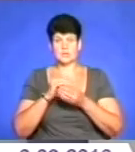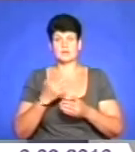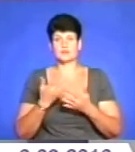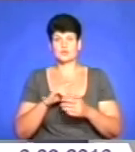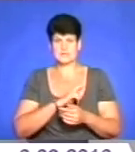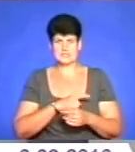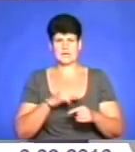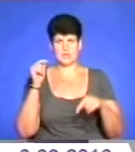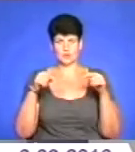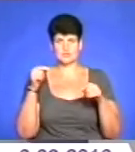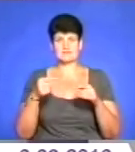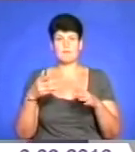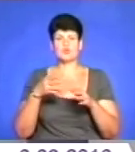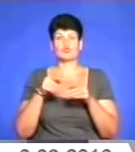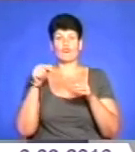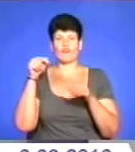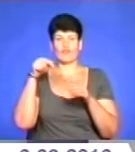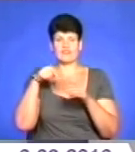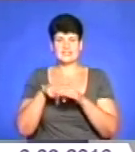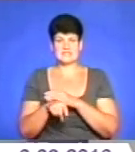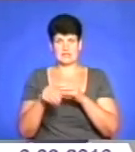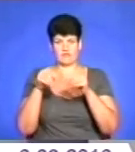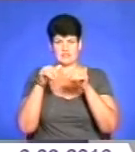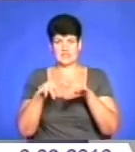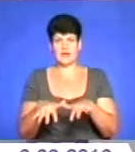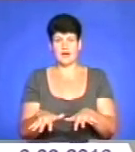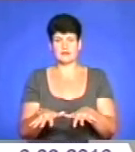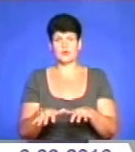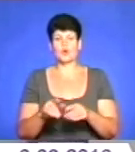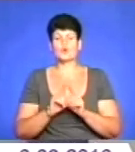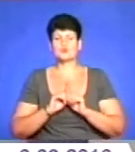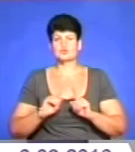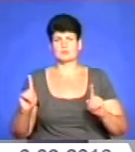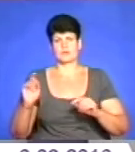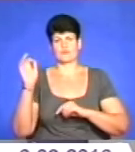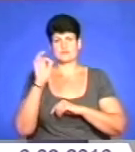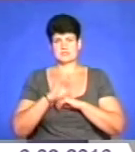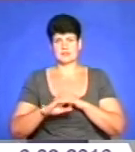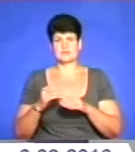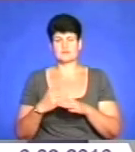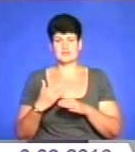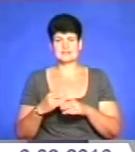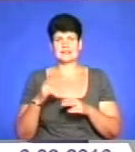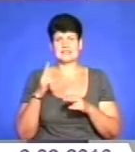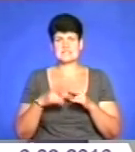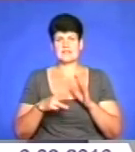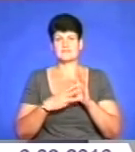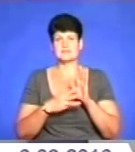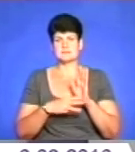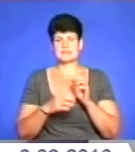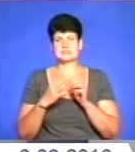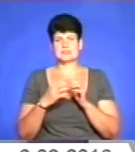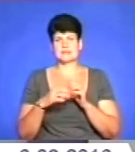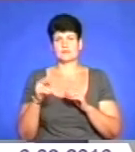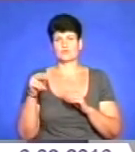вода просто втікає. У нас, на жаль, в Україні, особливо в західній частині, з кінця 80-х до середини